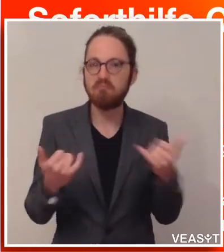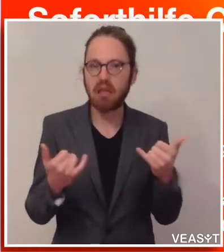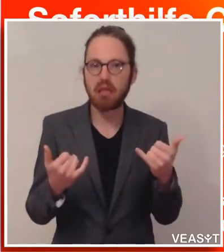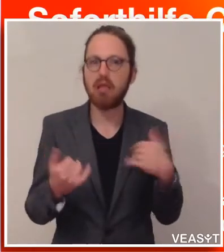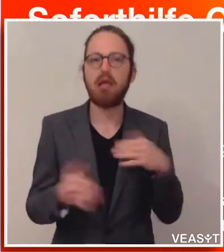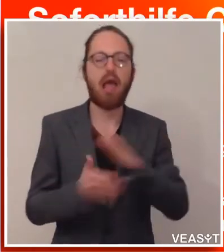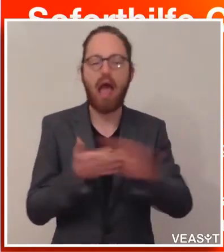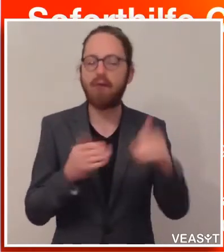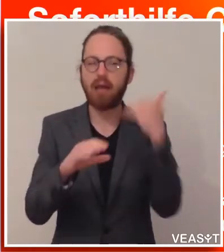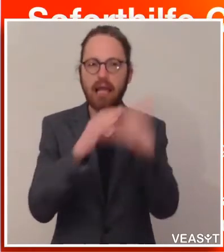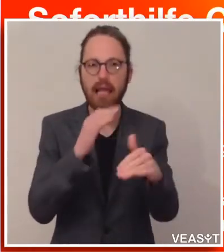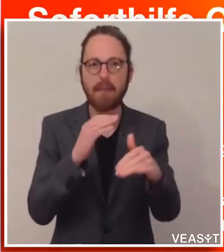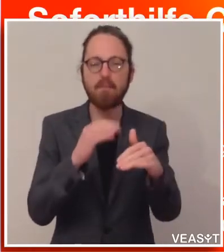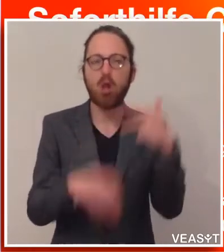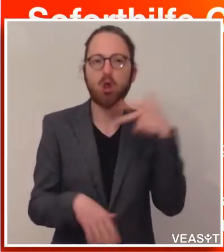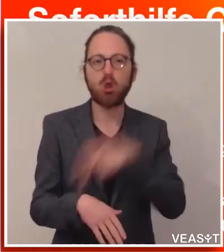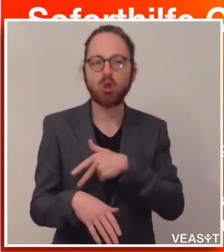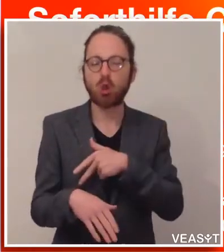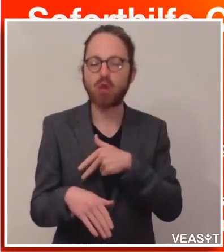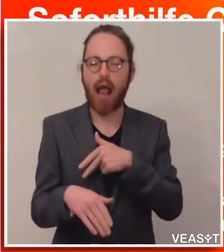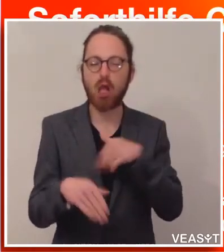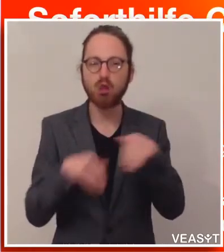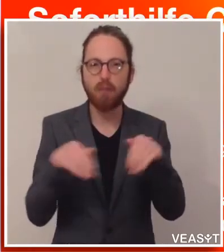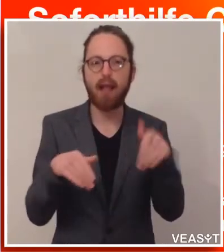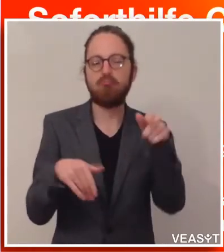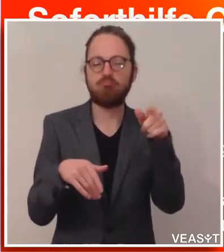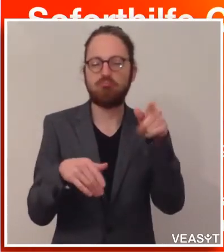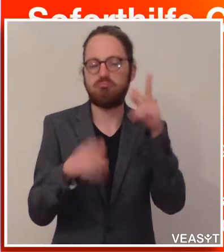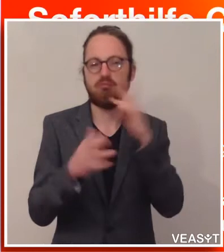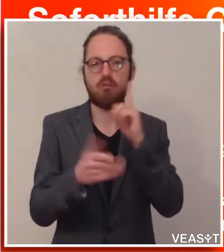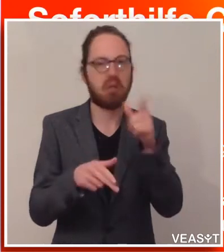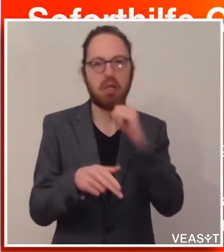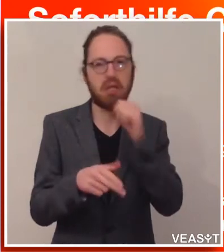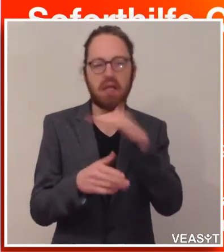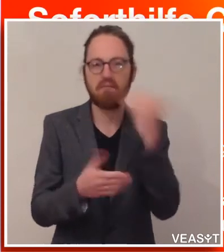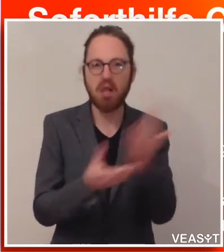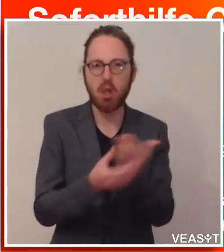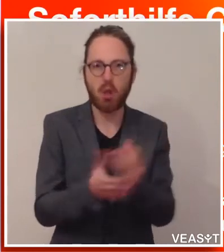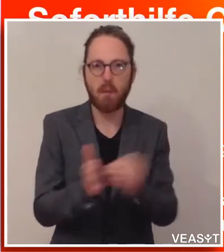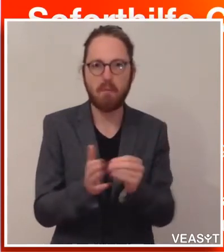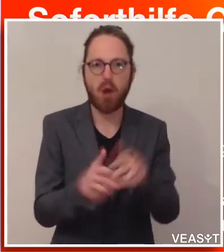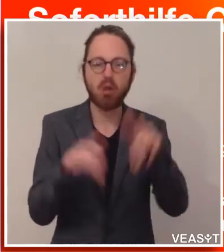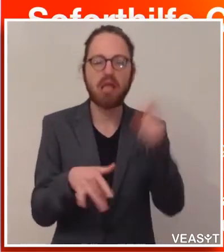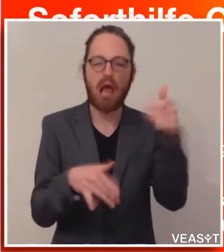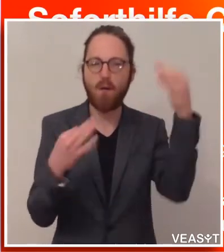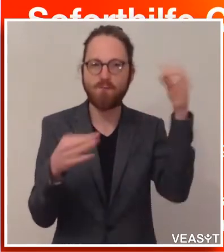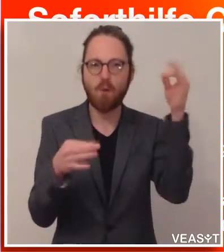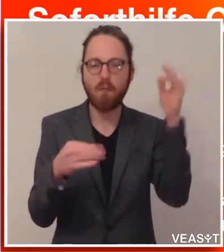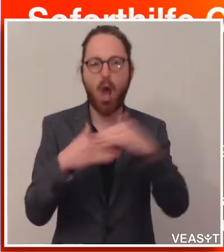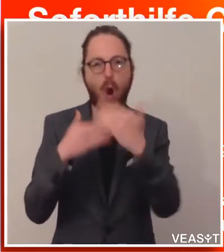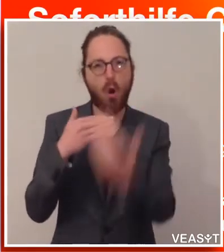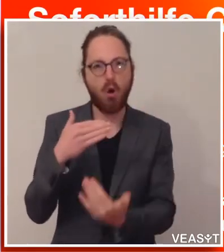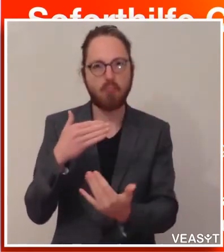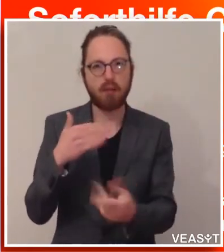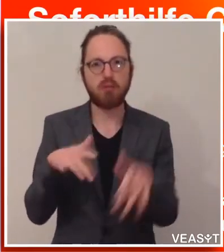Sozialsprengel. Die benötigten Dokumente sind auch nicht viele. Grundsätzlich das Formular ist auf der Homepage abrufbar. Man